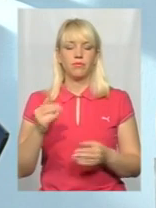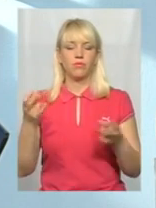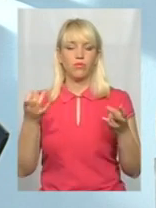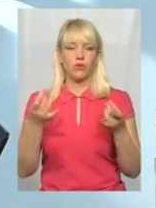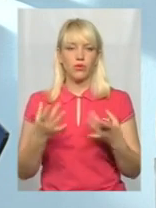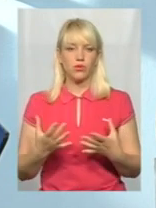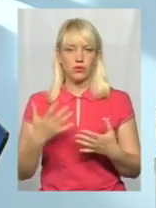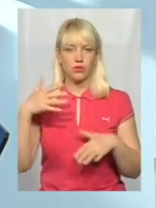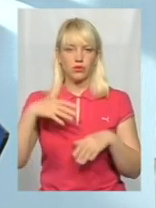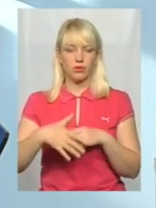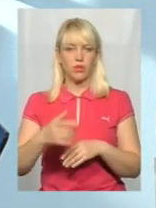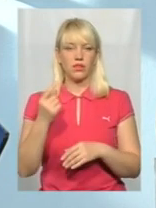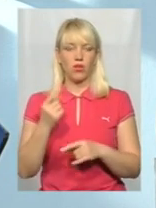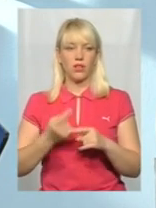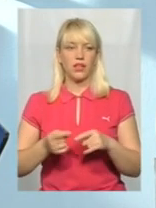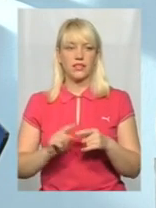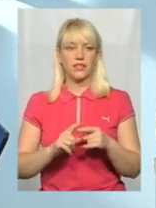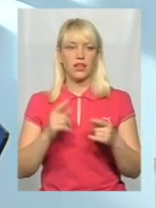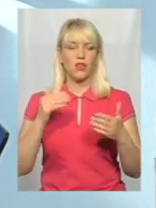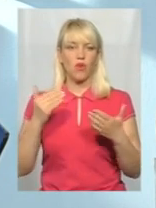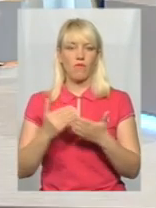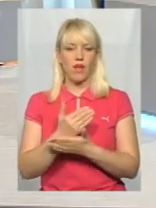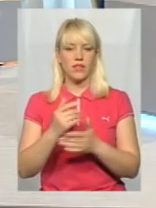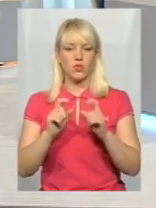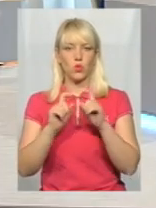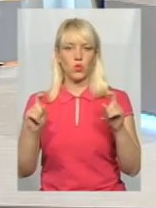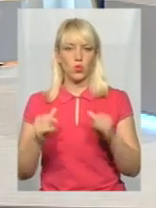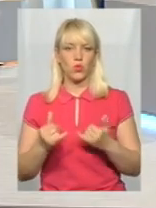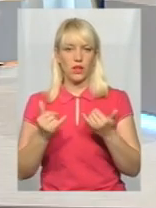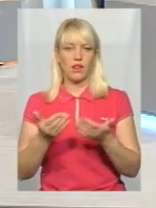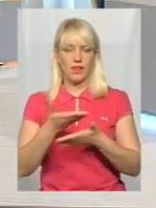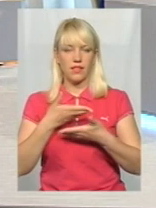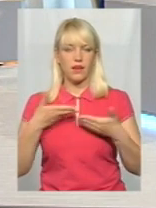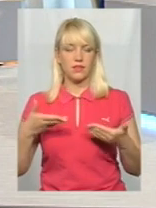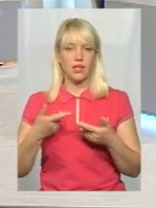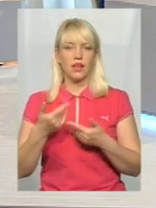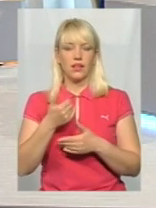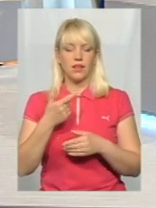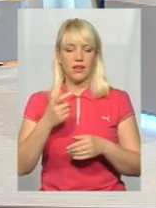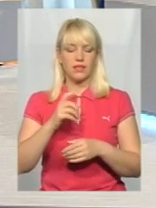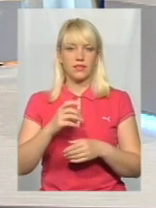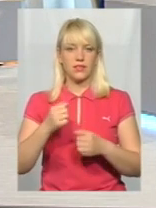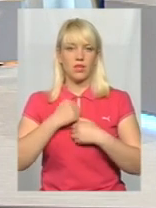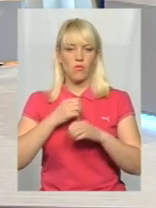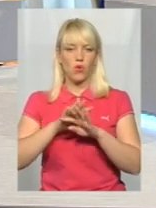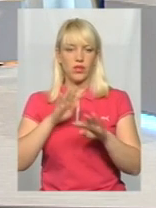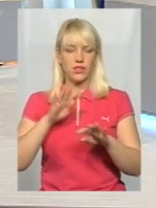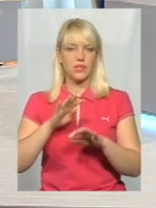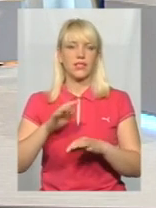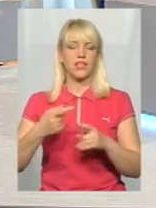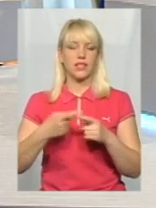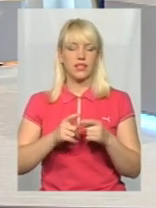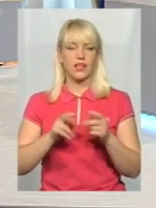Просто зрозумійте, одне, це зовсім нова структура для нас. Збройні сили взагалі це як механізм.